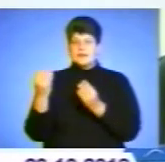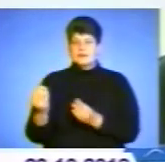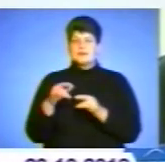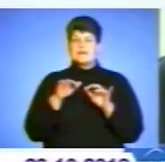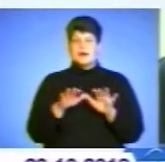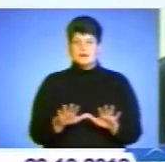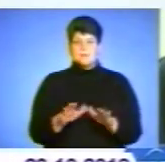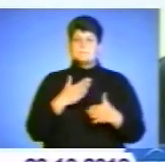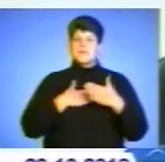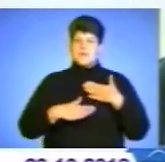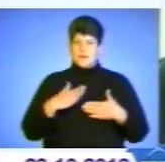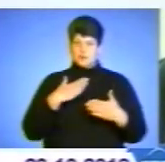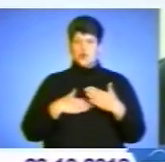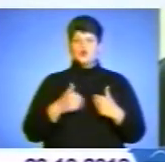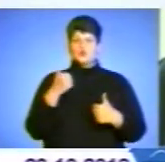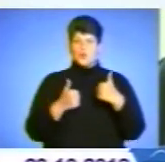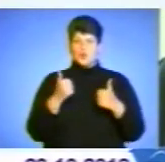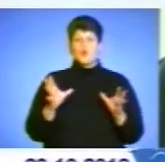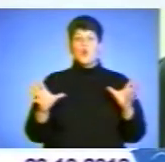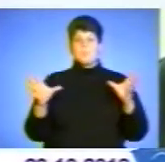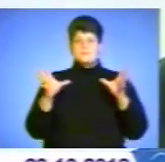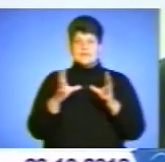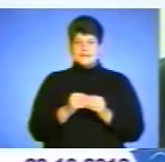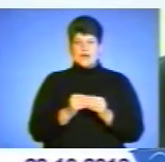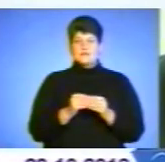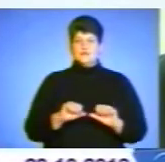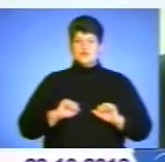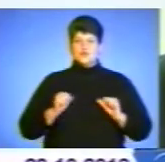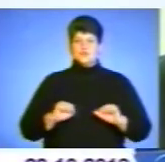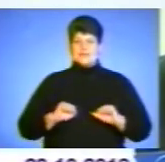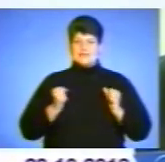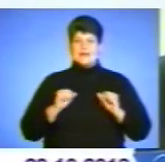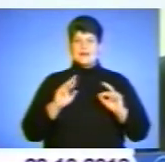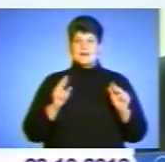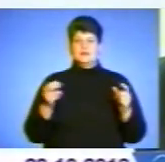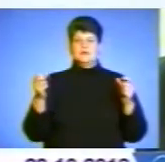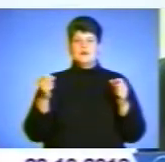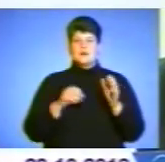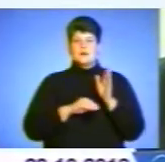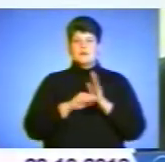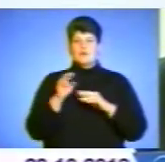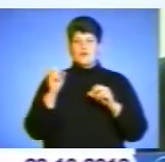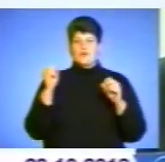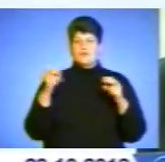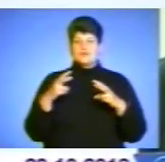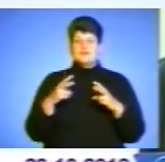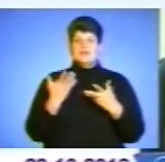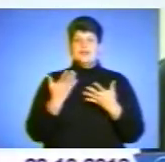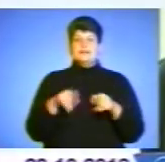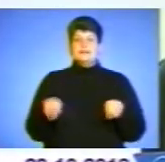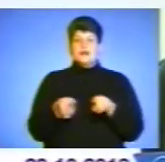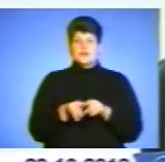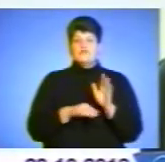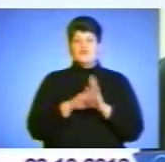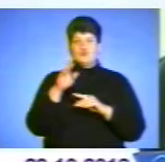конкурс об'єднав зусилля як профтехоосвіти, так і вищої освіти на Тернопільщині.